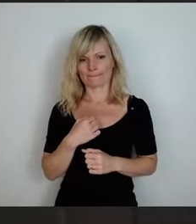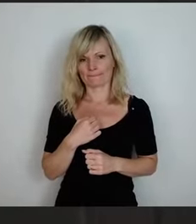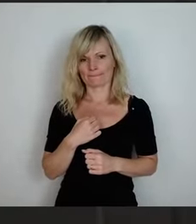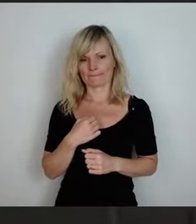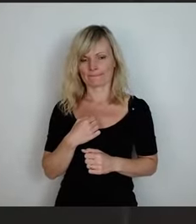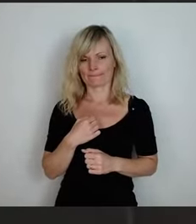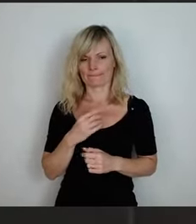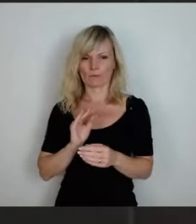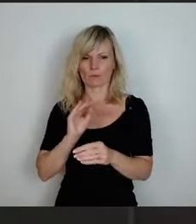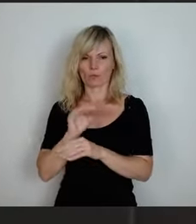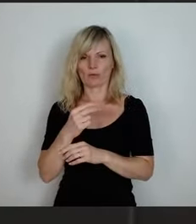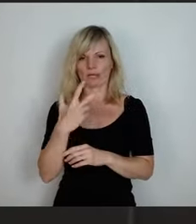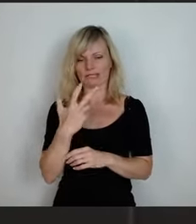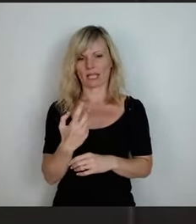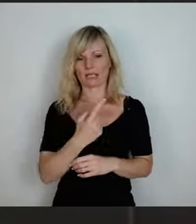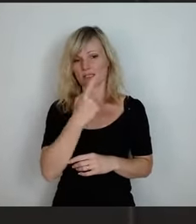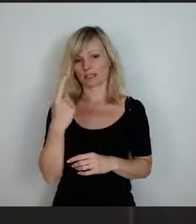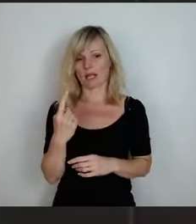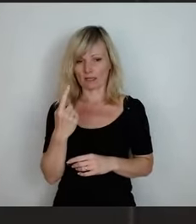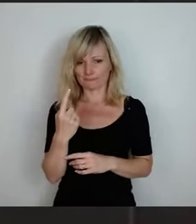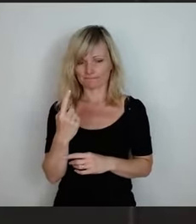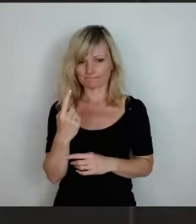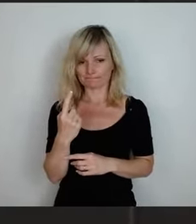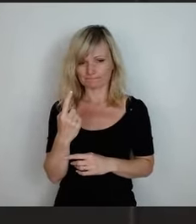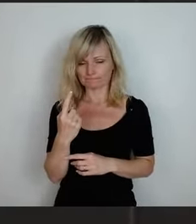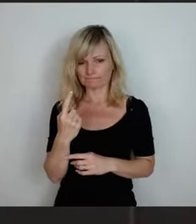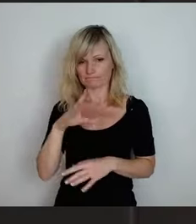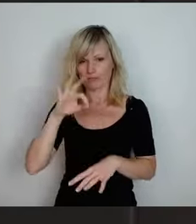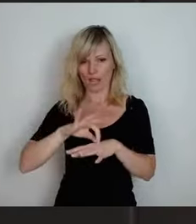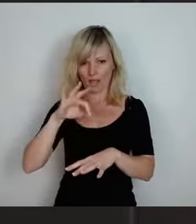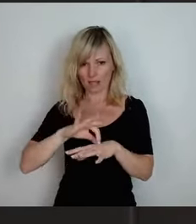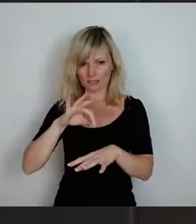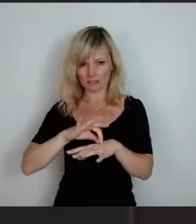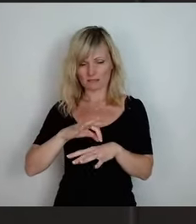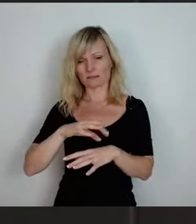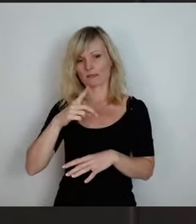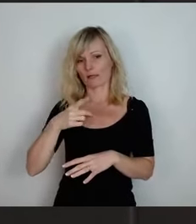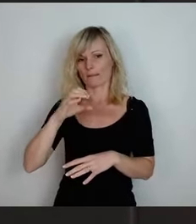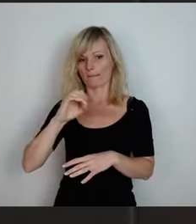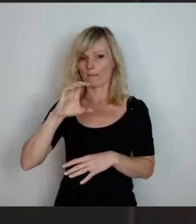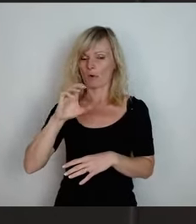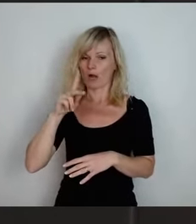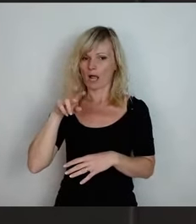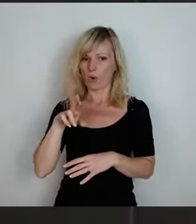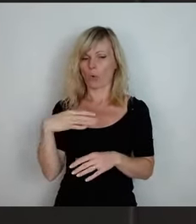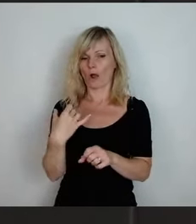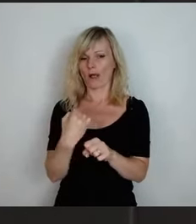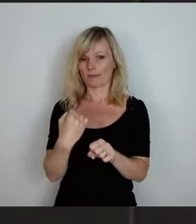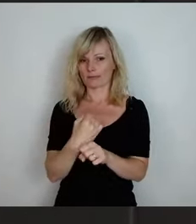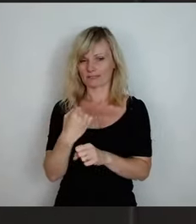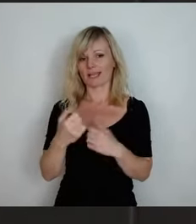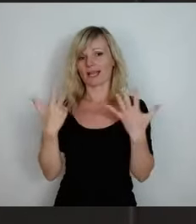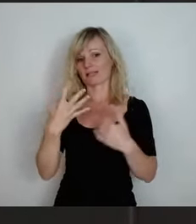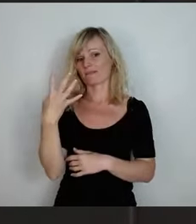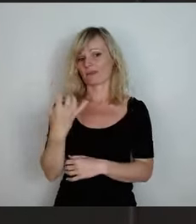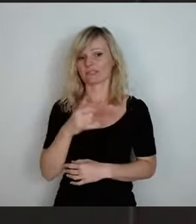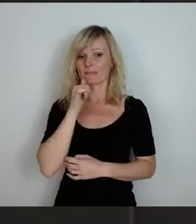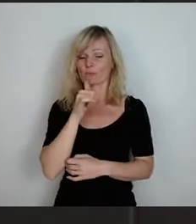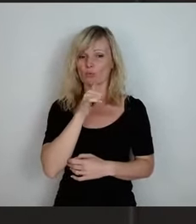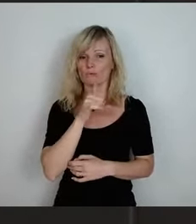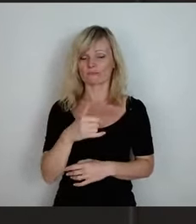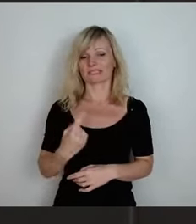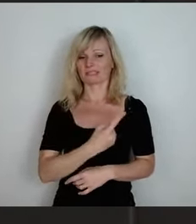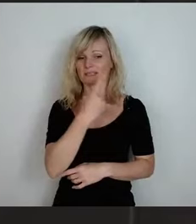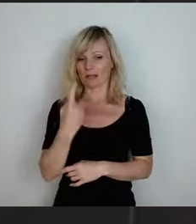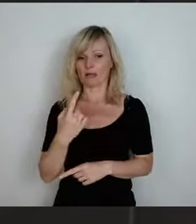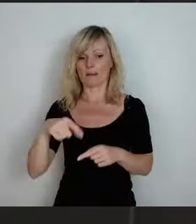30 Jahre jetzt Arzt in Bockau, im 48. Berufsjahr und werde 73 Jahre